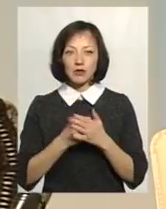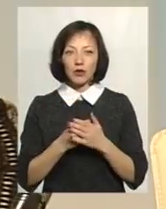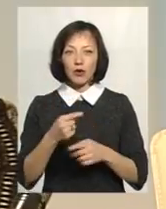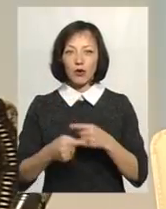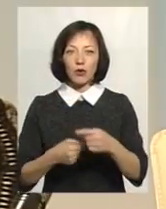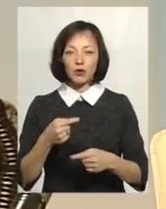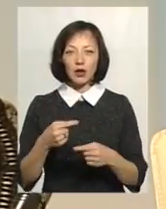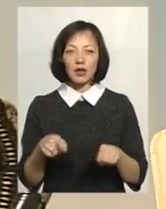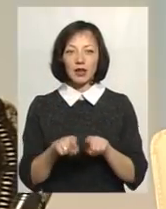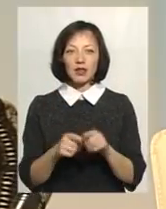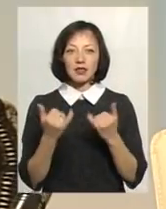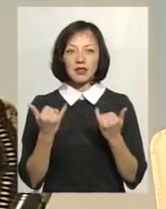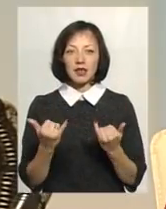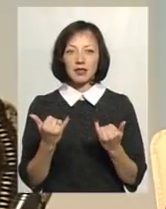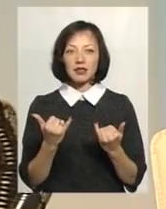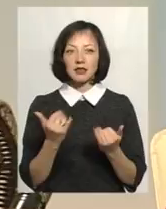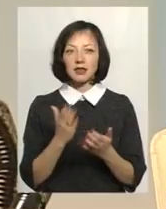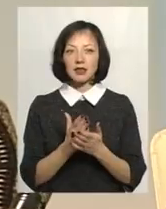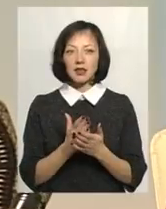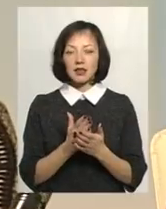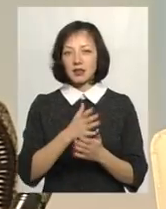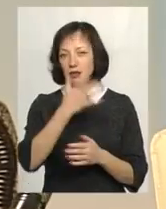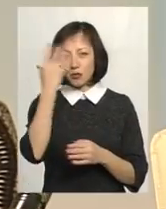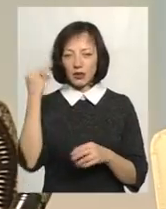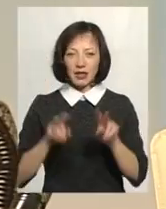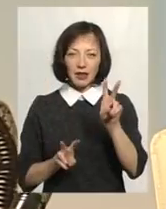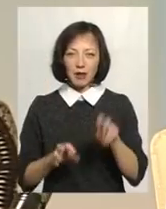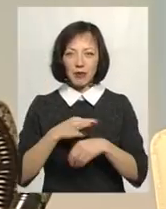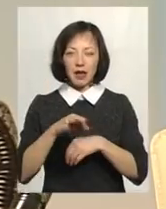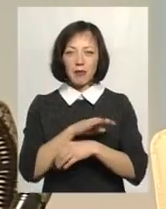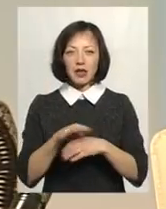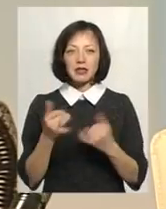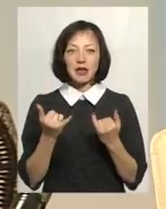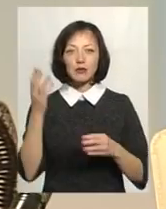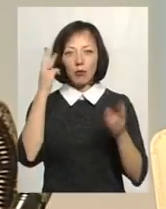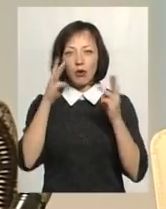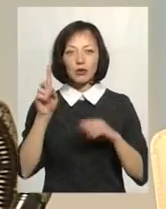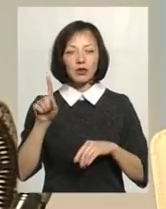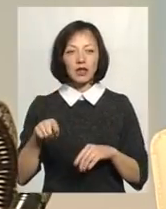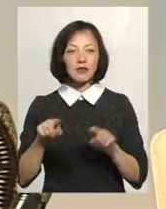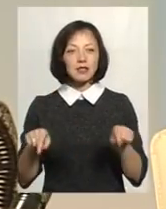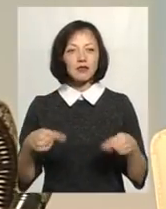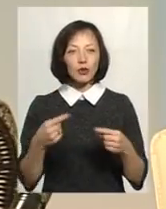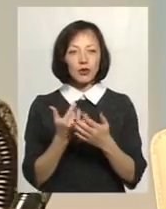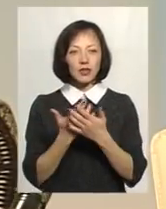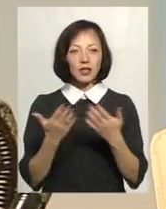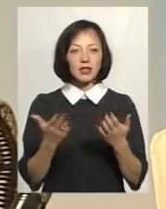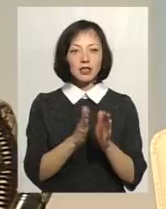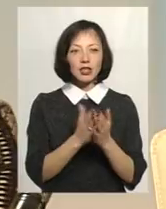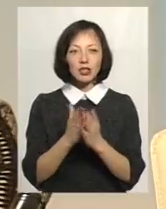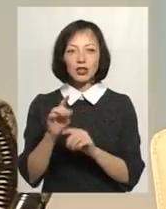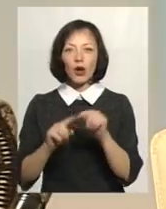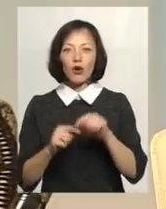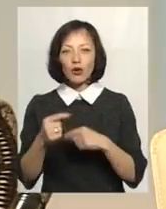роду. А так, зараз, навіть якщо відійти від нашої теми, від цих репресій, зараз модно навіть створювати різні книжки